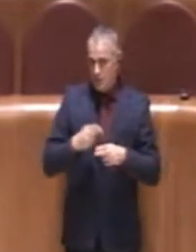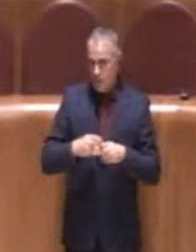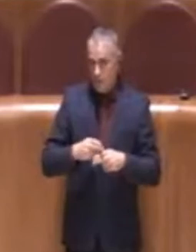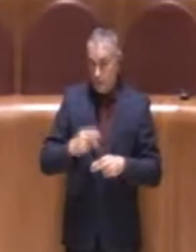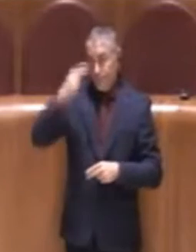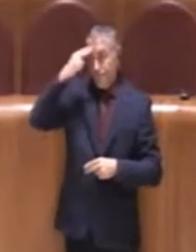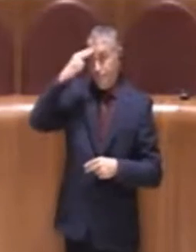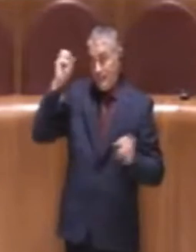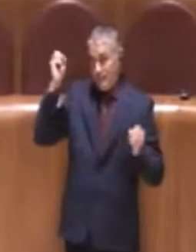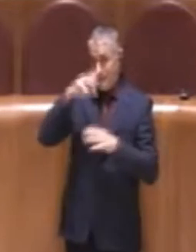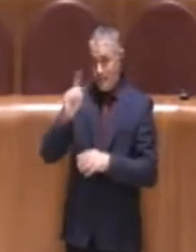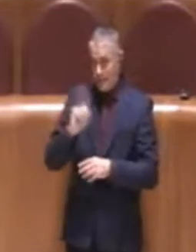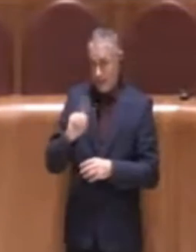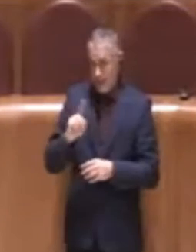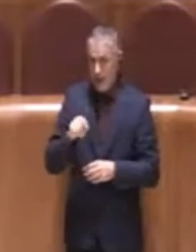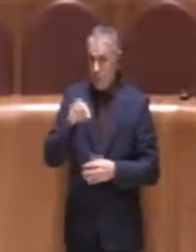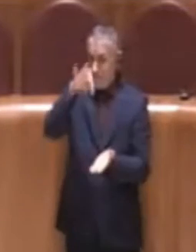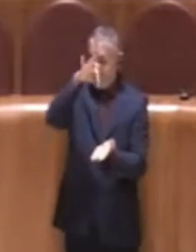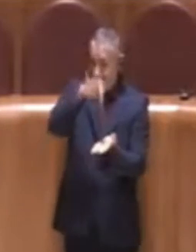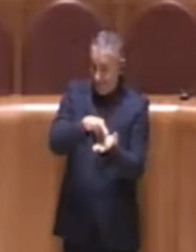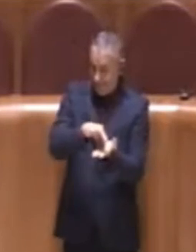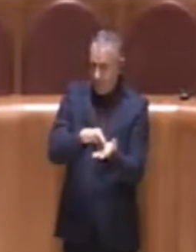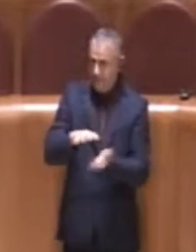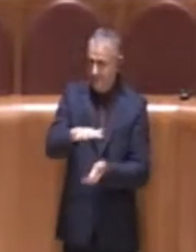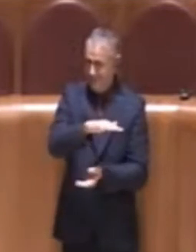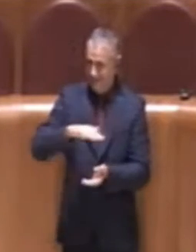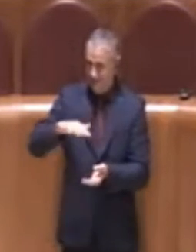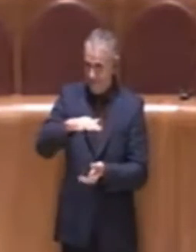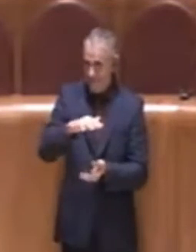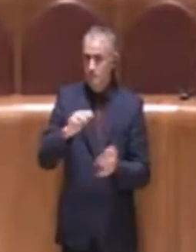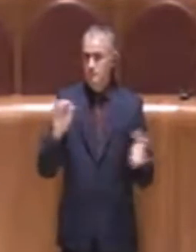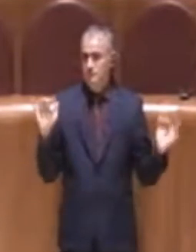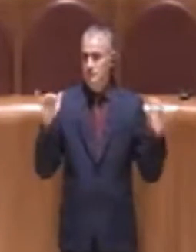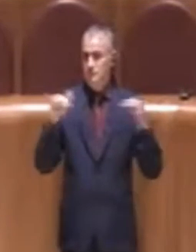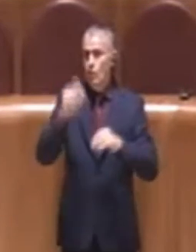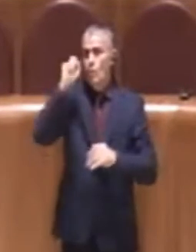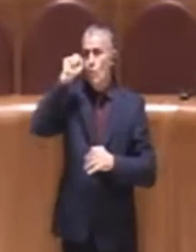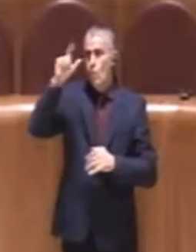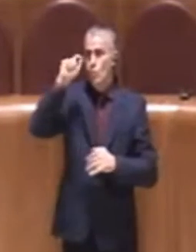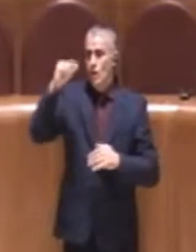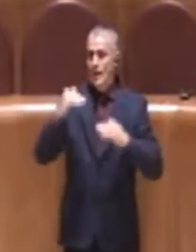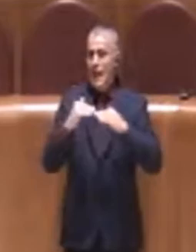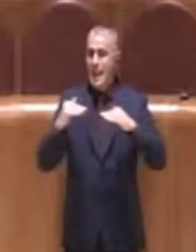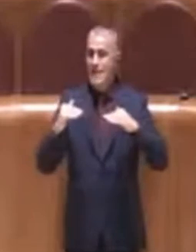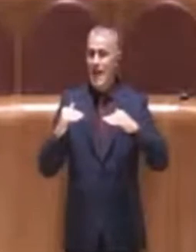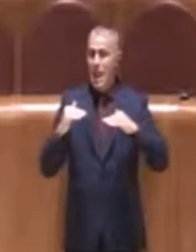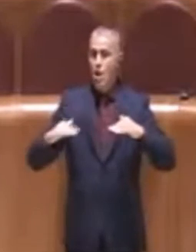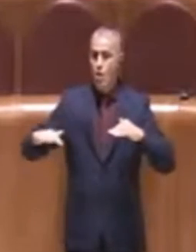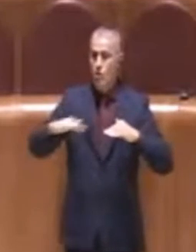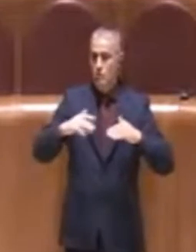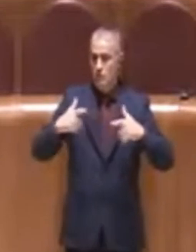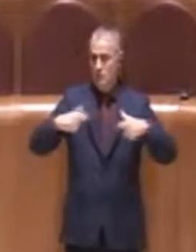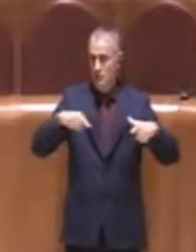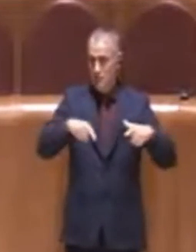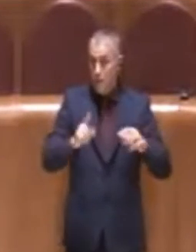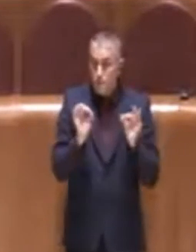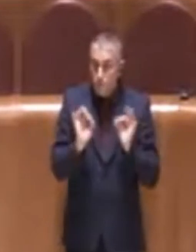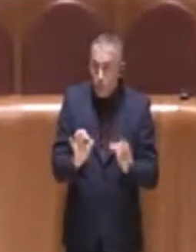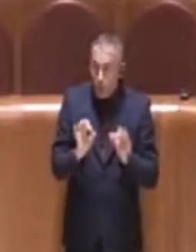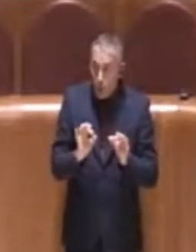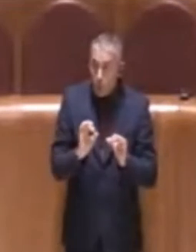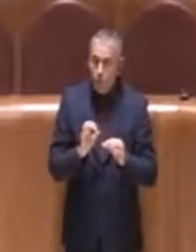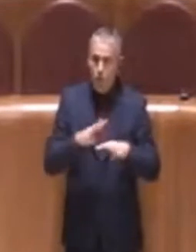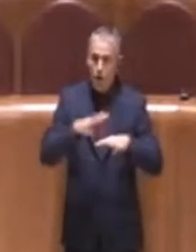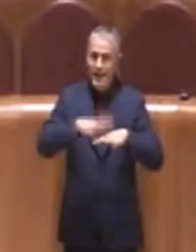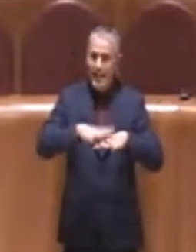sarà un luogo culturale di livello urbano e quindi dovrà entrare a far parte di una